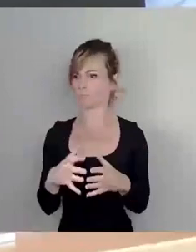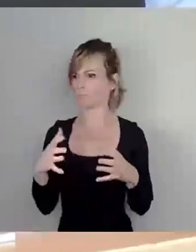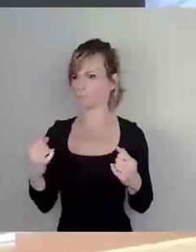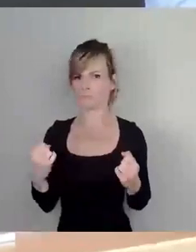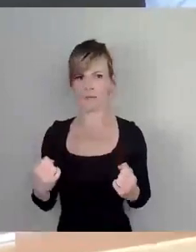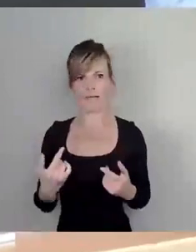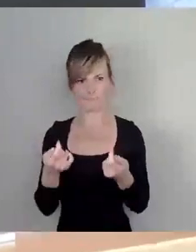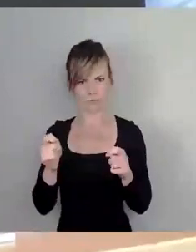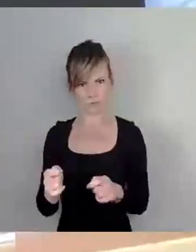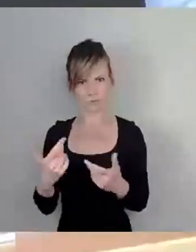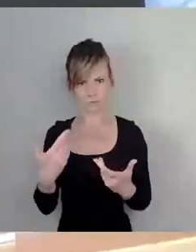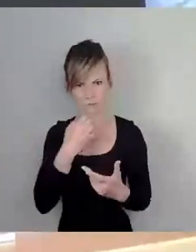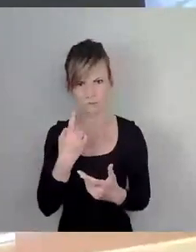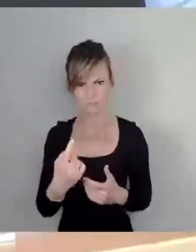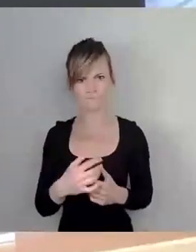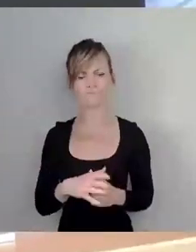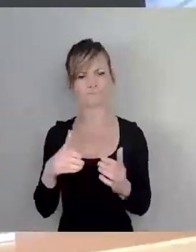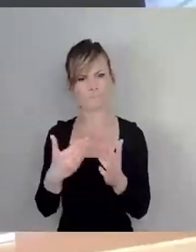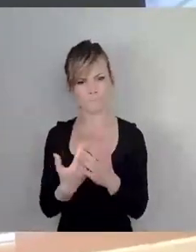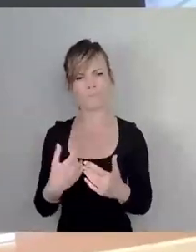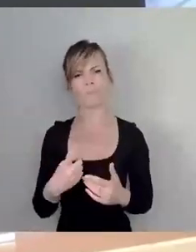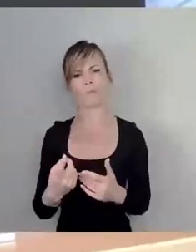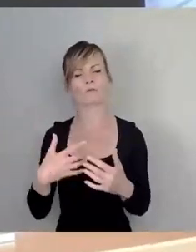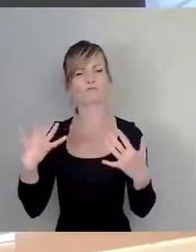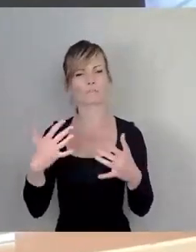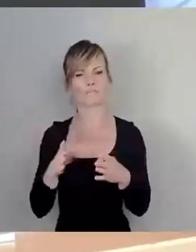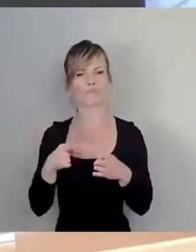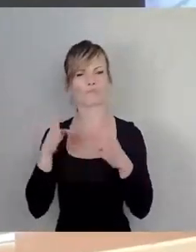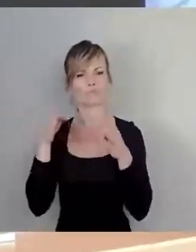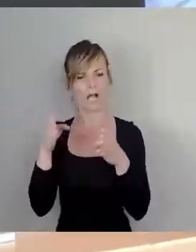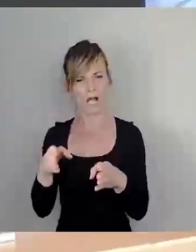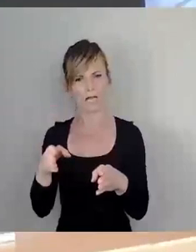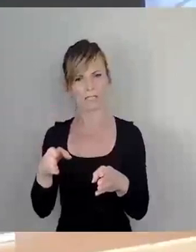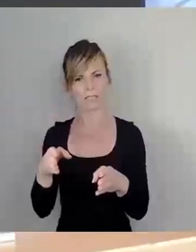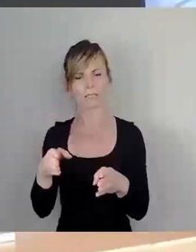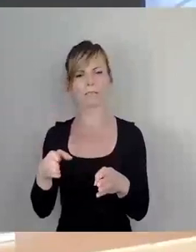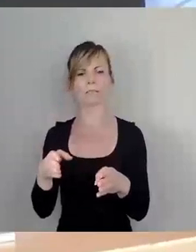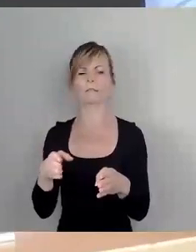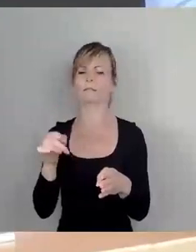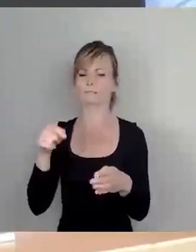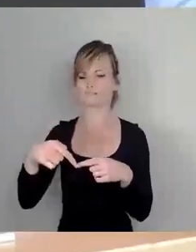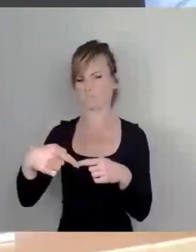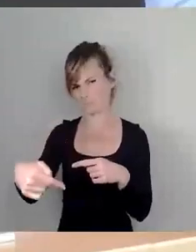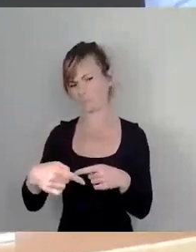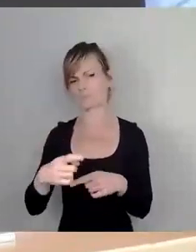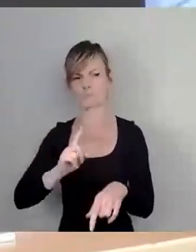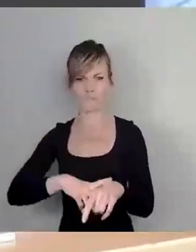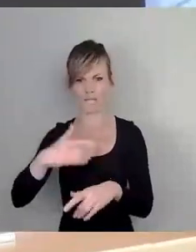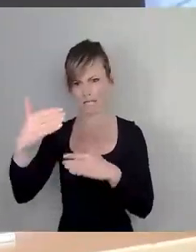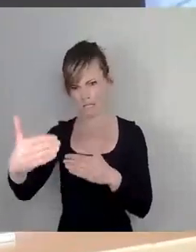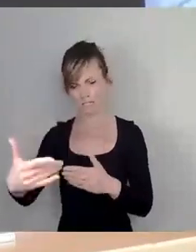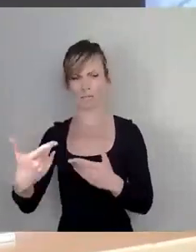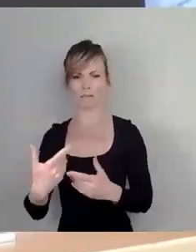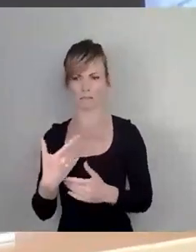gefasst hatten zu temporären Spielstraßen, eine Ermöglichung. Und deswegen wollte ich die Verwaltung fragen, wie da der Stand ist. Vielleicht noch